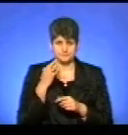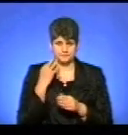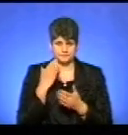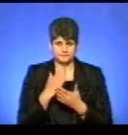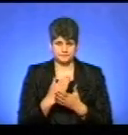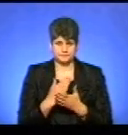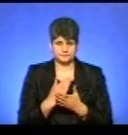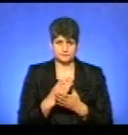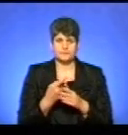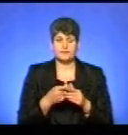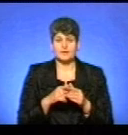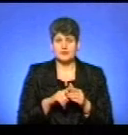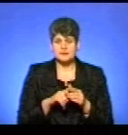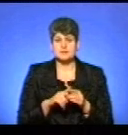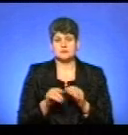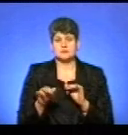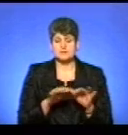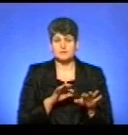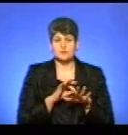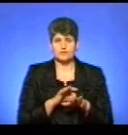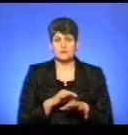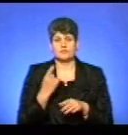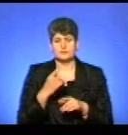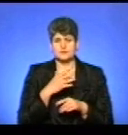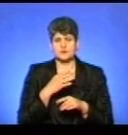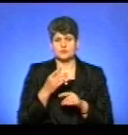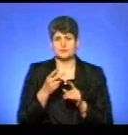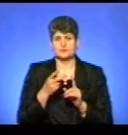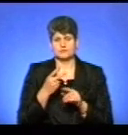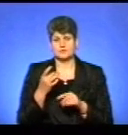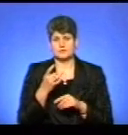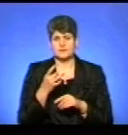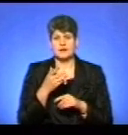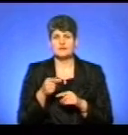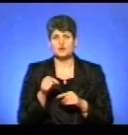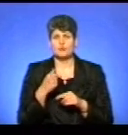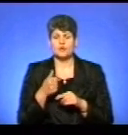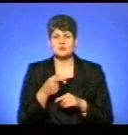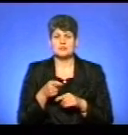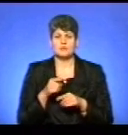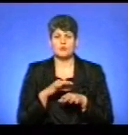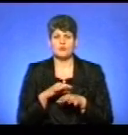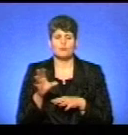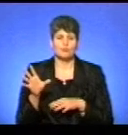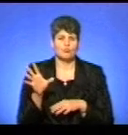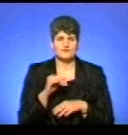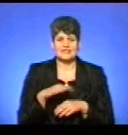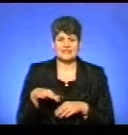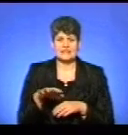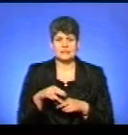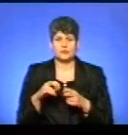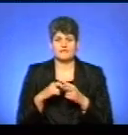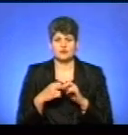Така компанія в області проводиться вже не вперше, каже Іван Васьків. Але цього року її проводять по всій території Івано